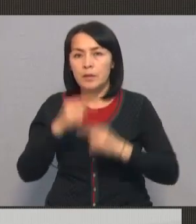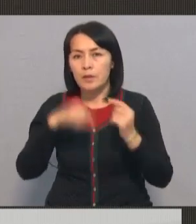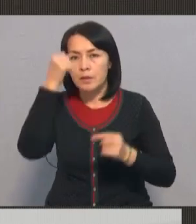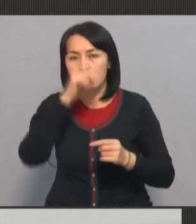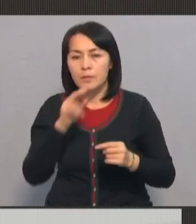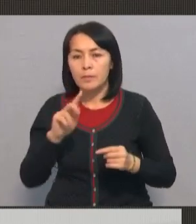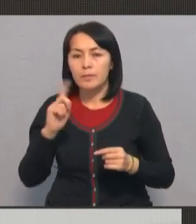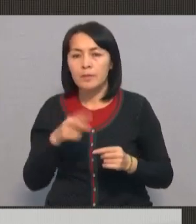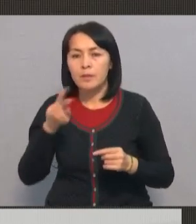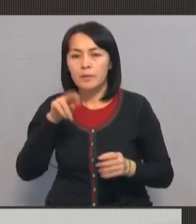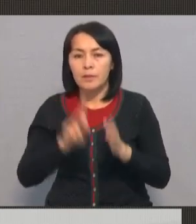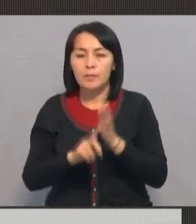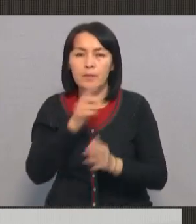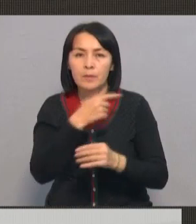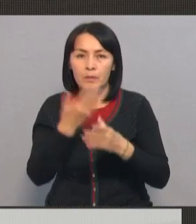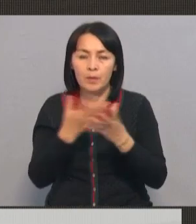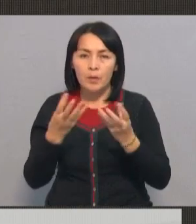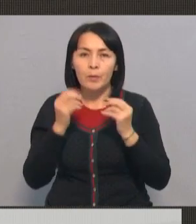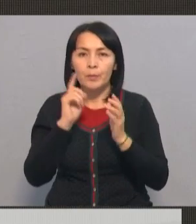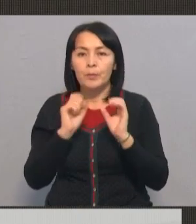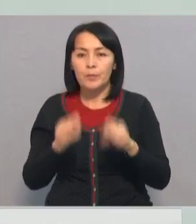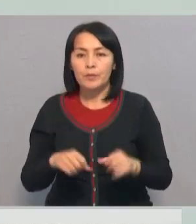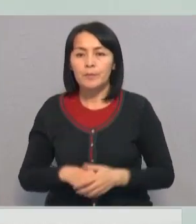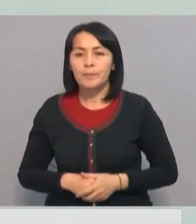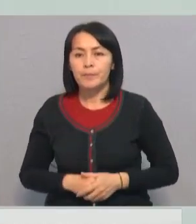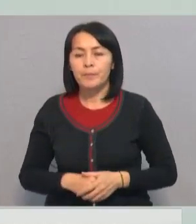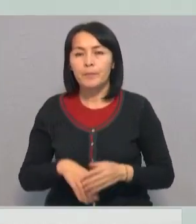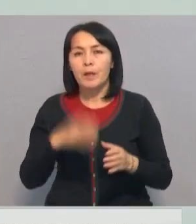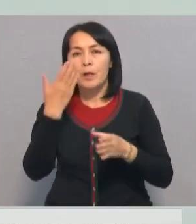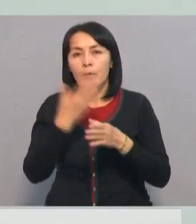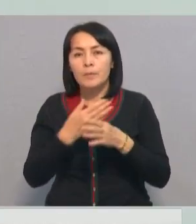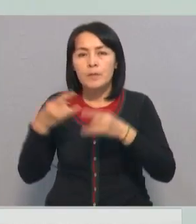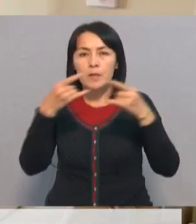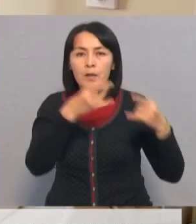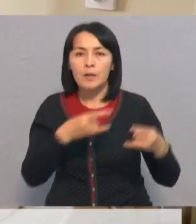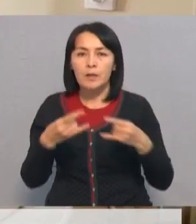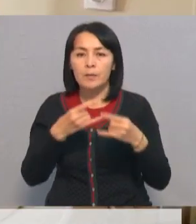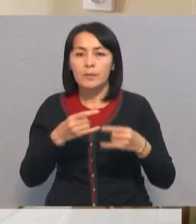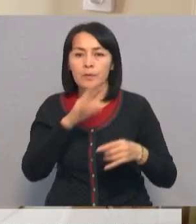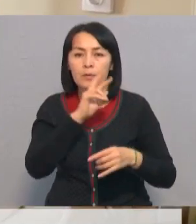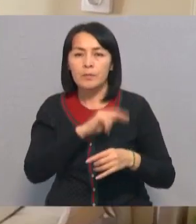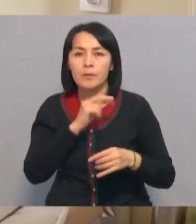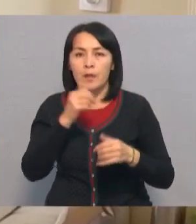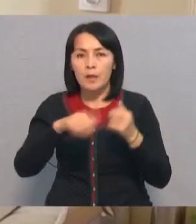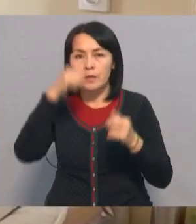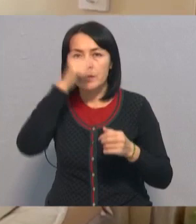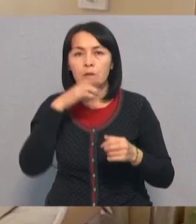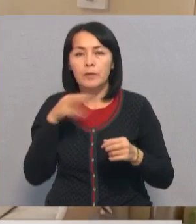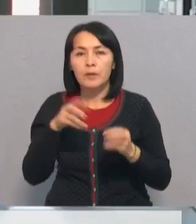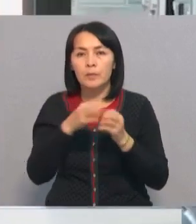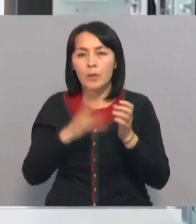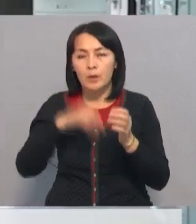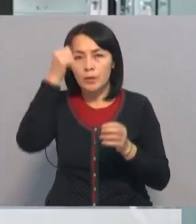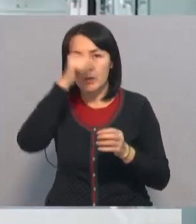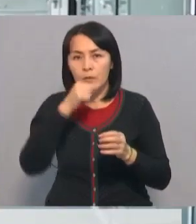бірінші қынын татам қастап, яғни медициналық қызметтері ауылатын болады. Консультациялық диагностикалық қызмет көлеміде жыл сайын өсіде. 2019